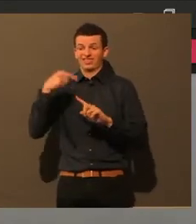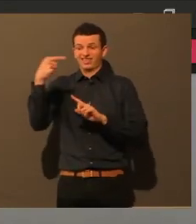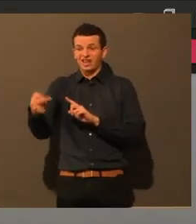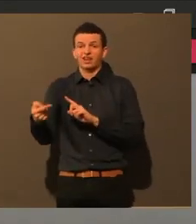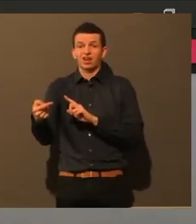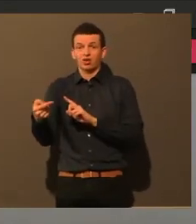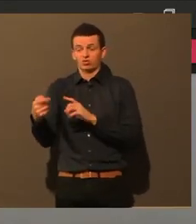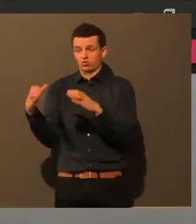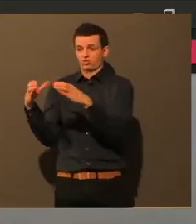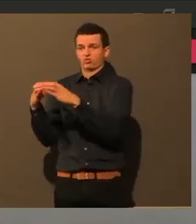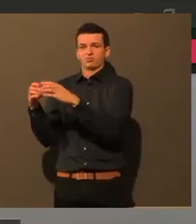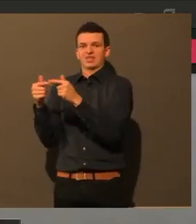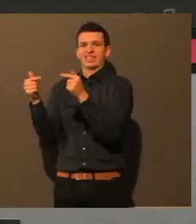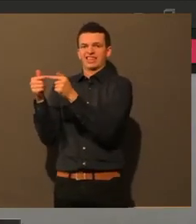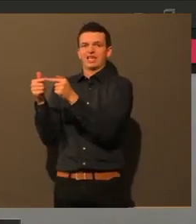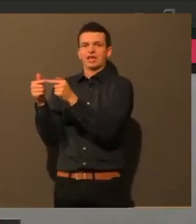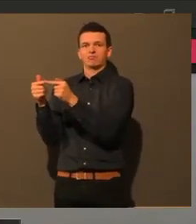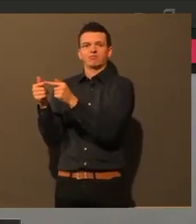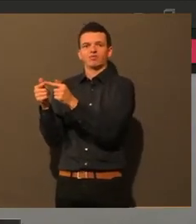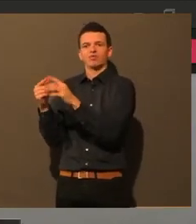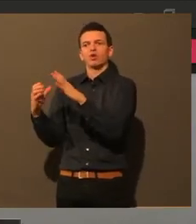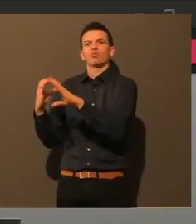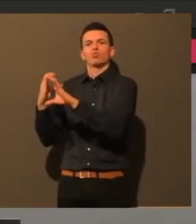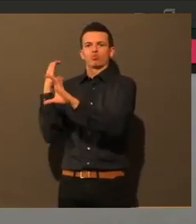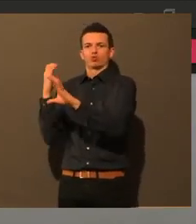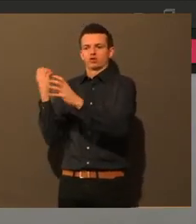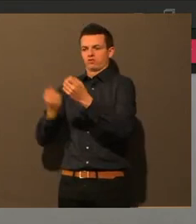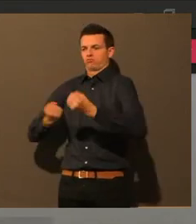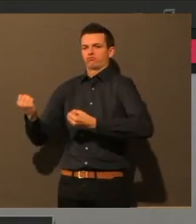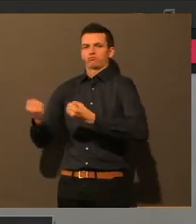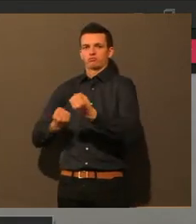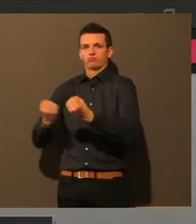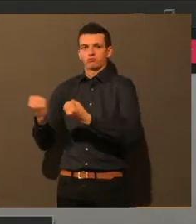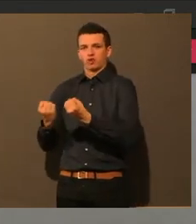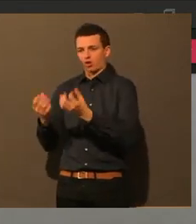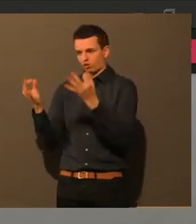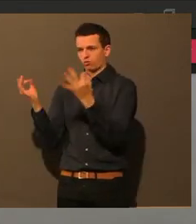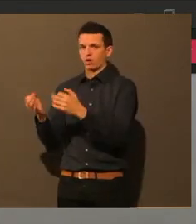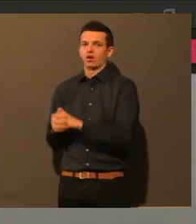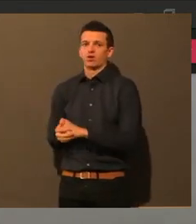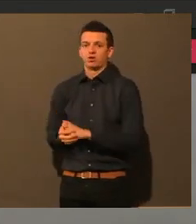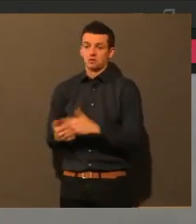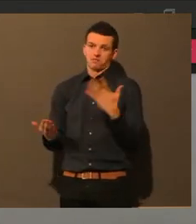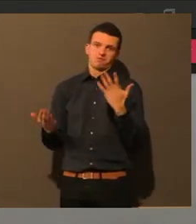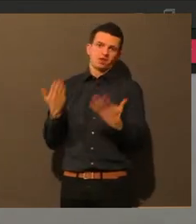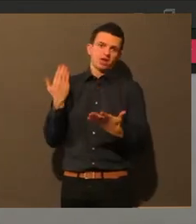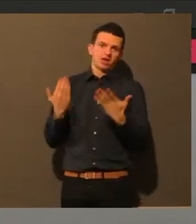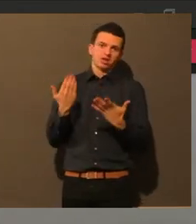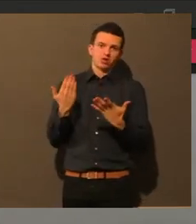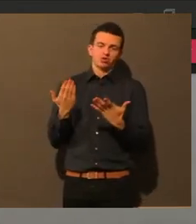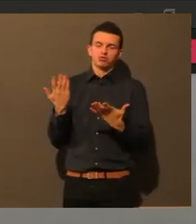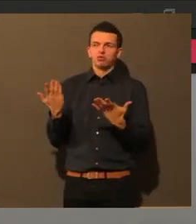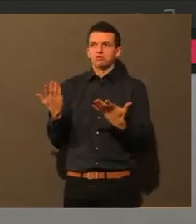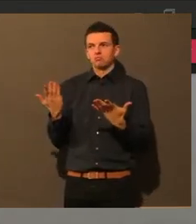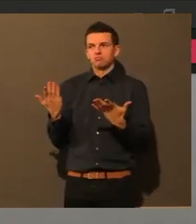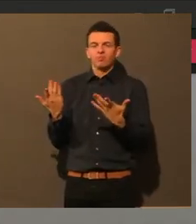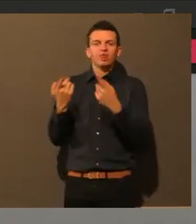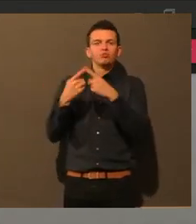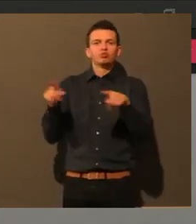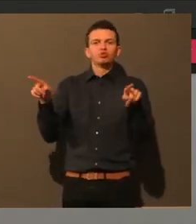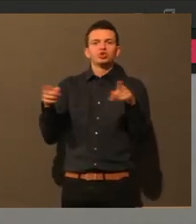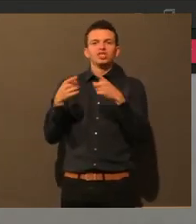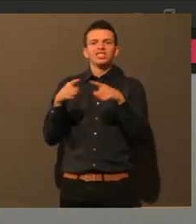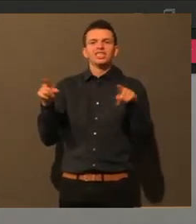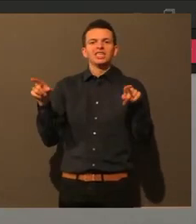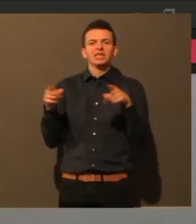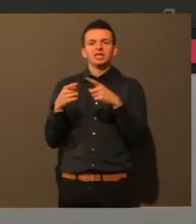Also ich könnte mir auch vorstellen, wenn man spontan durch die Stadtteile fährt, Musik noch macht. Also wir haben gedacht, vielleicht noch eine Musikbox in den Bus rein und dann